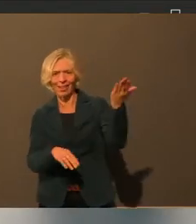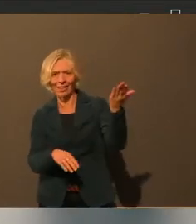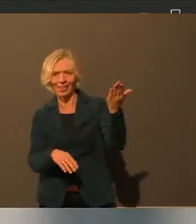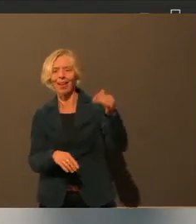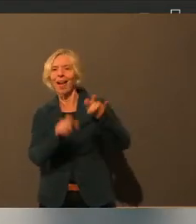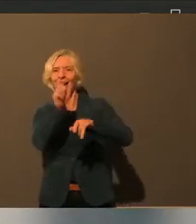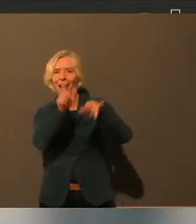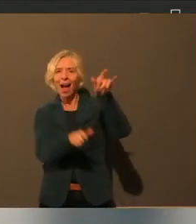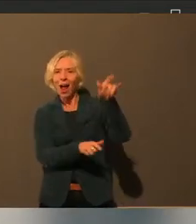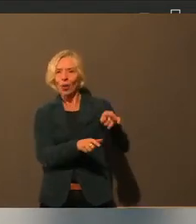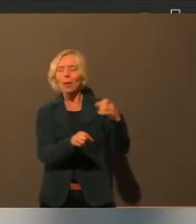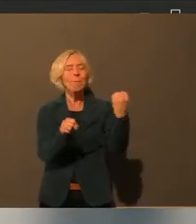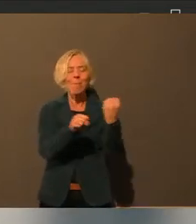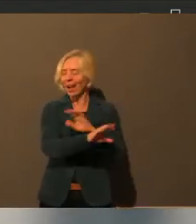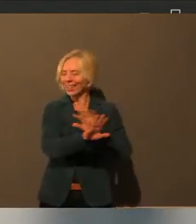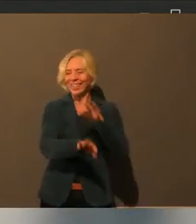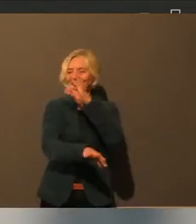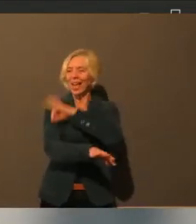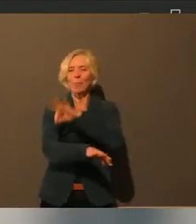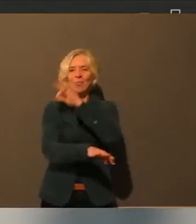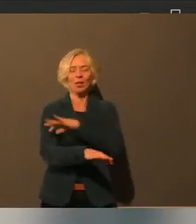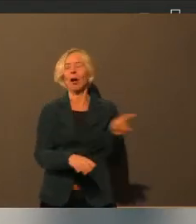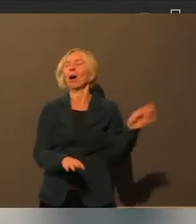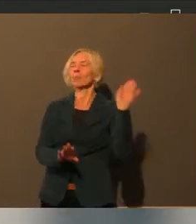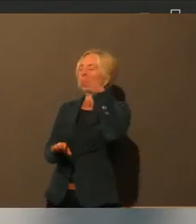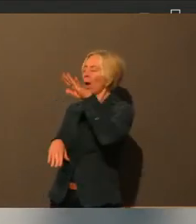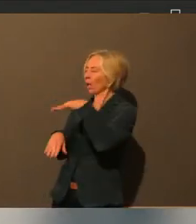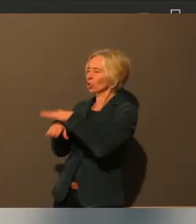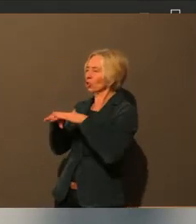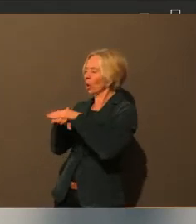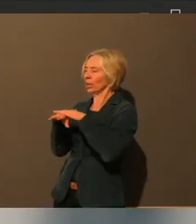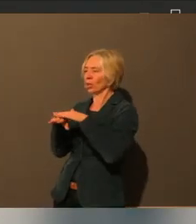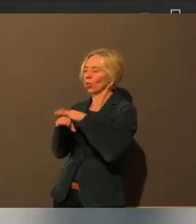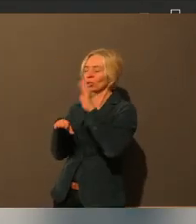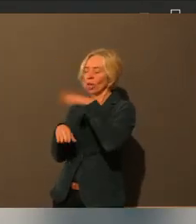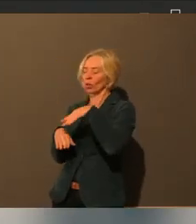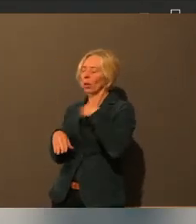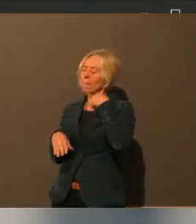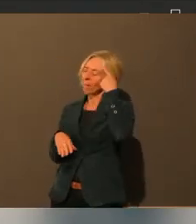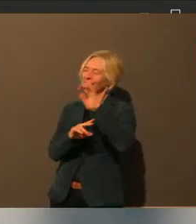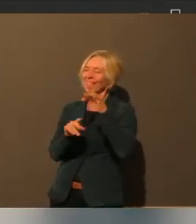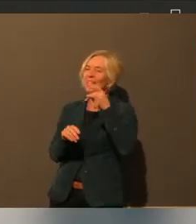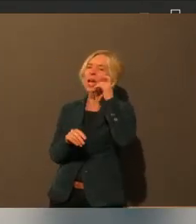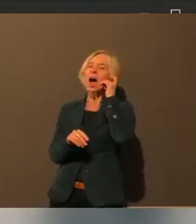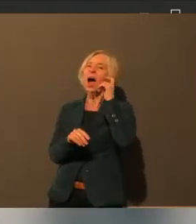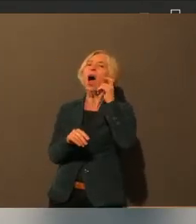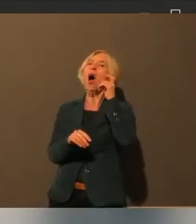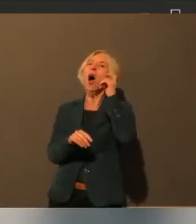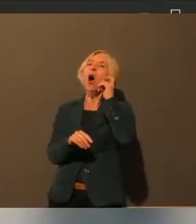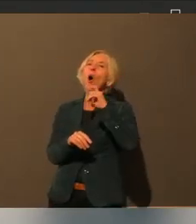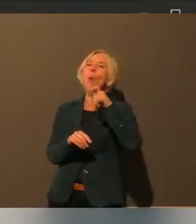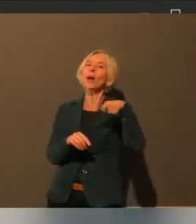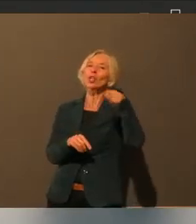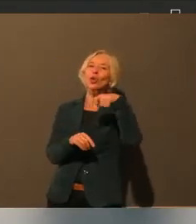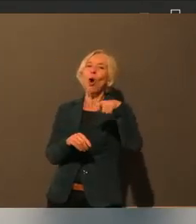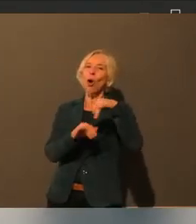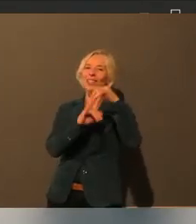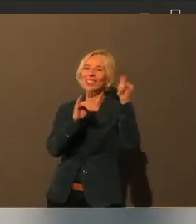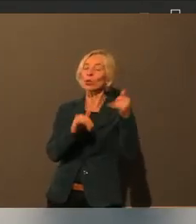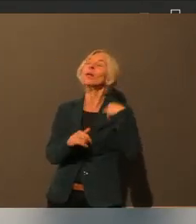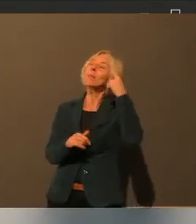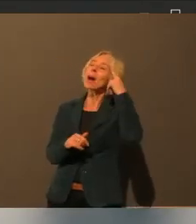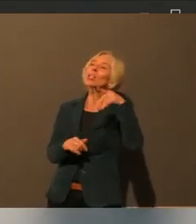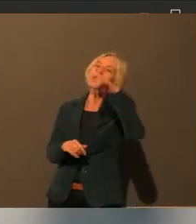nicht irgendwo zum Impfen eingesetzt. Nicht RKI, Entschuldigung, Deutsches Rotes Kreuz meinte ich, DRK. Okay, also wir in